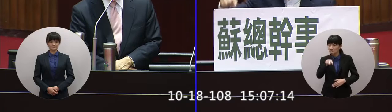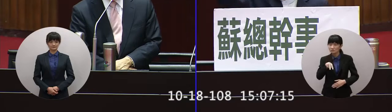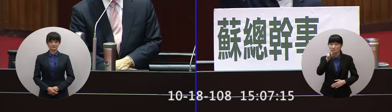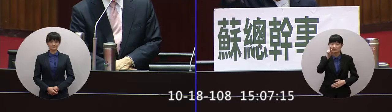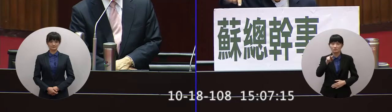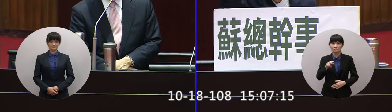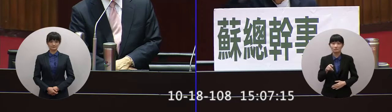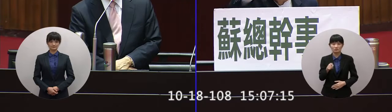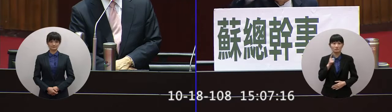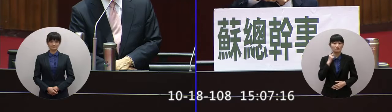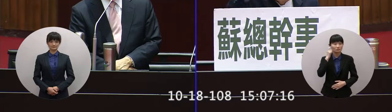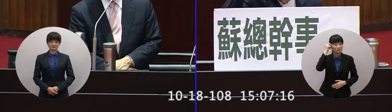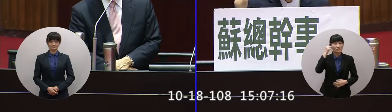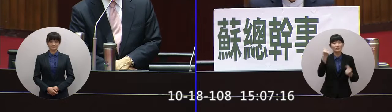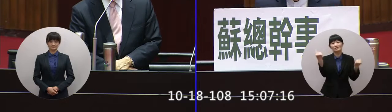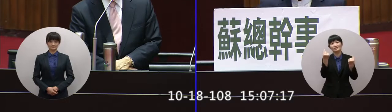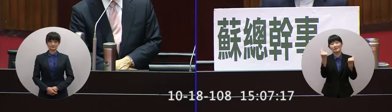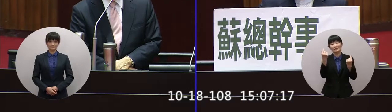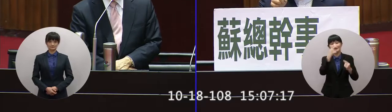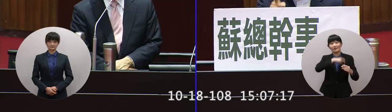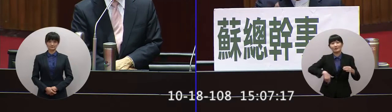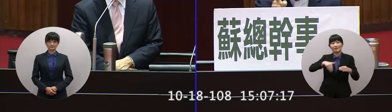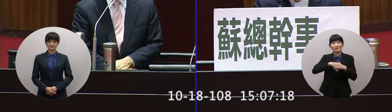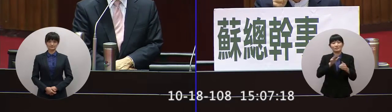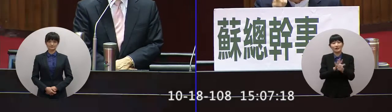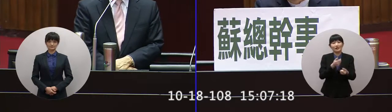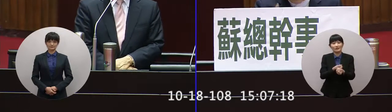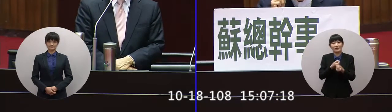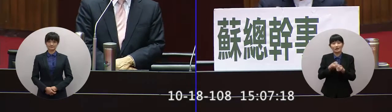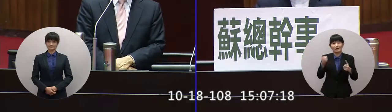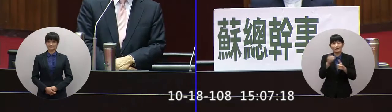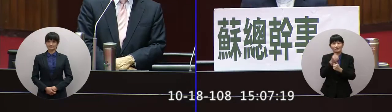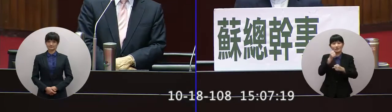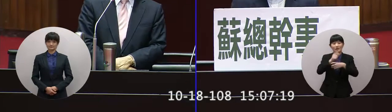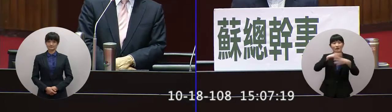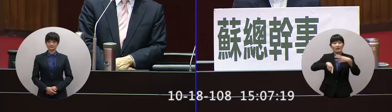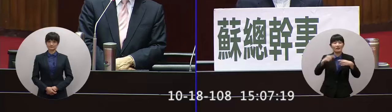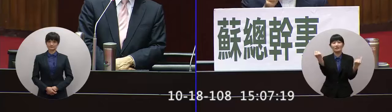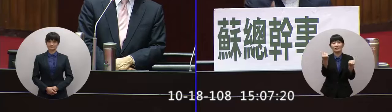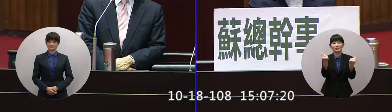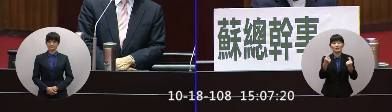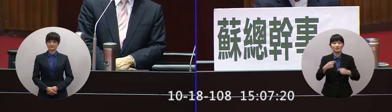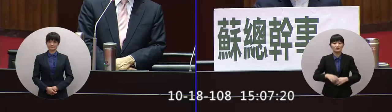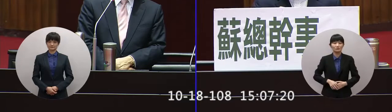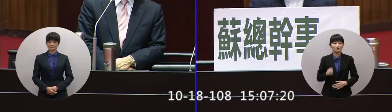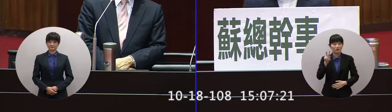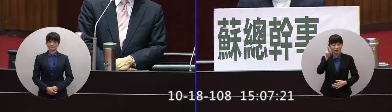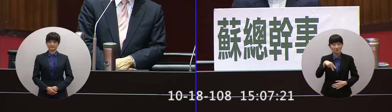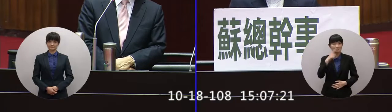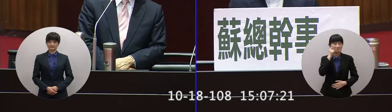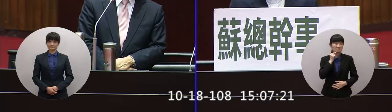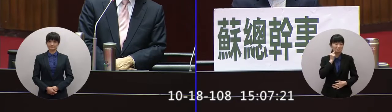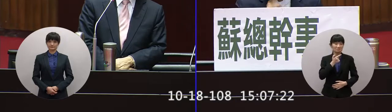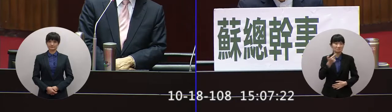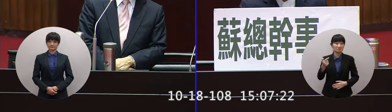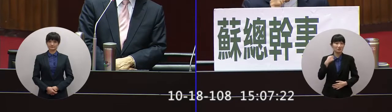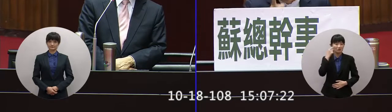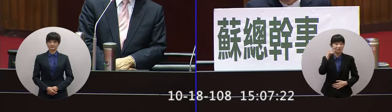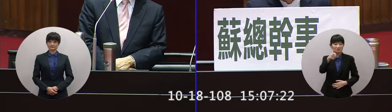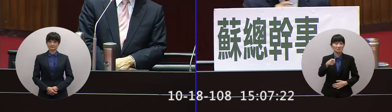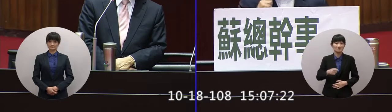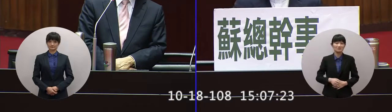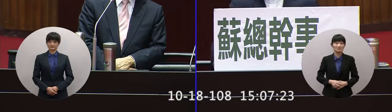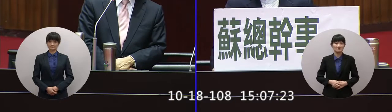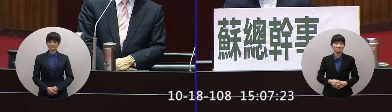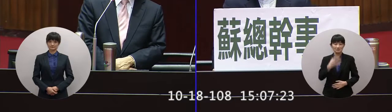中你就是競選總幹事我替你感覺到悲哀我替你感覺到不止我替你